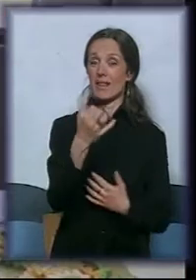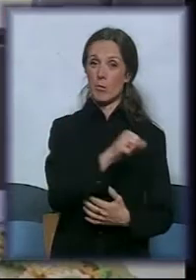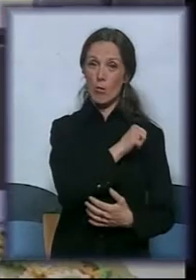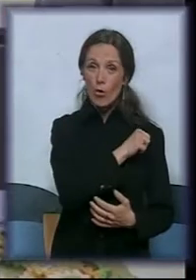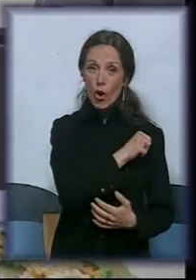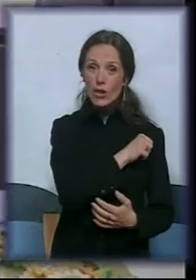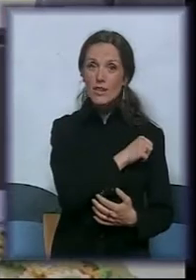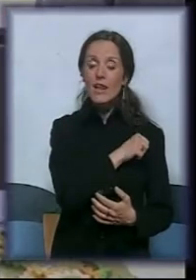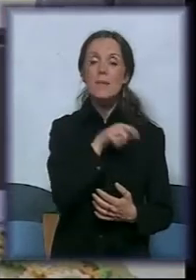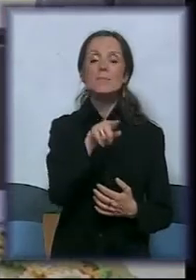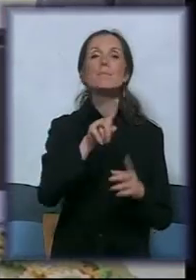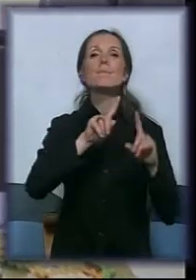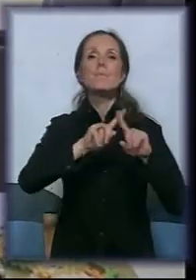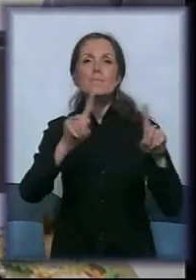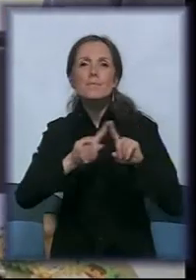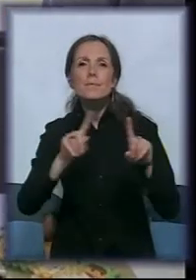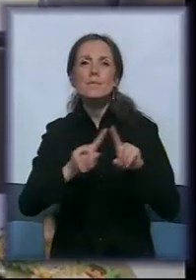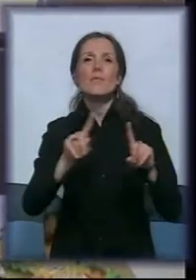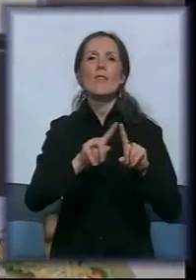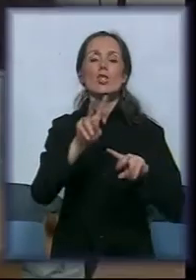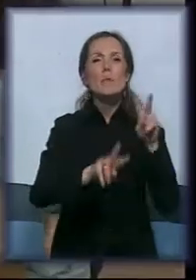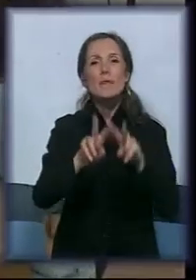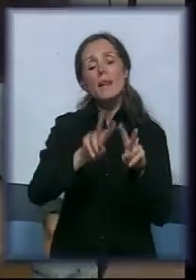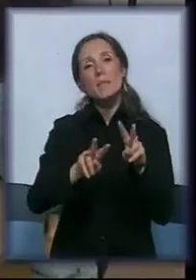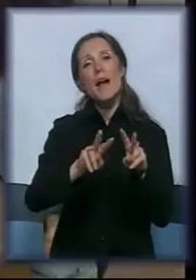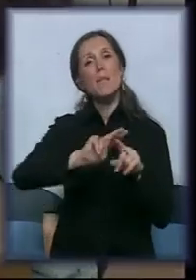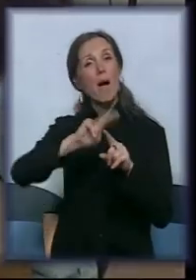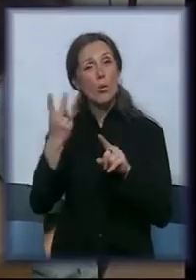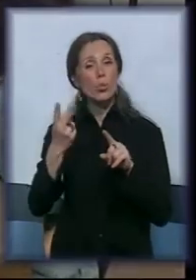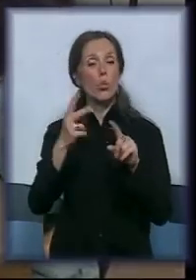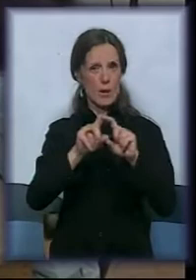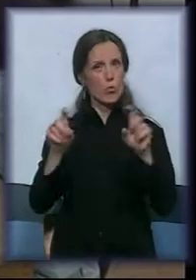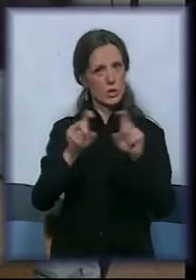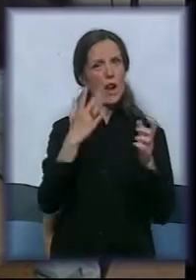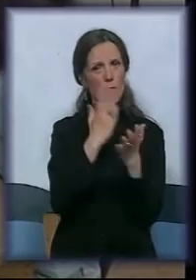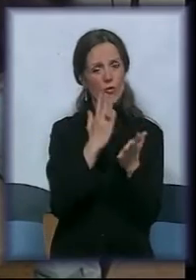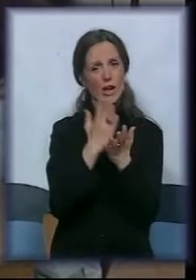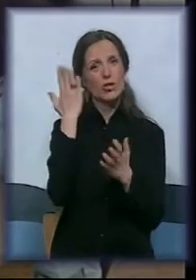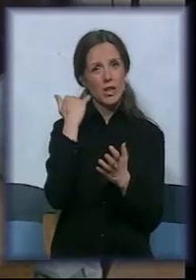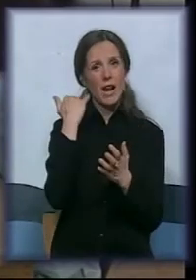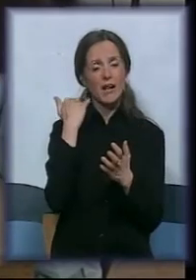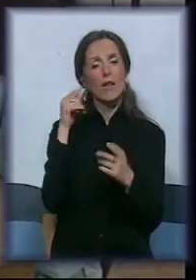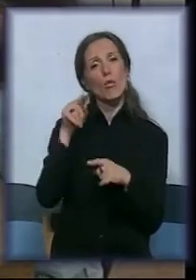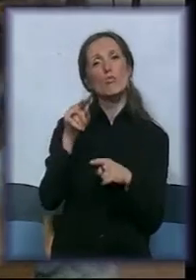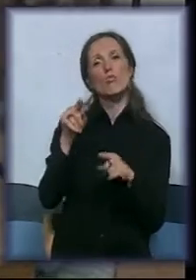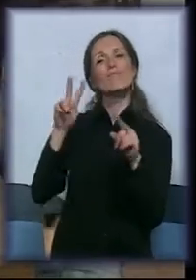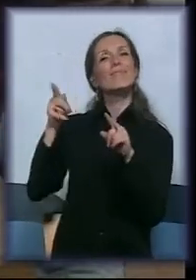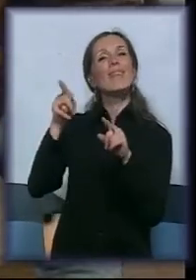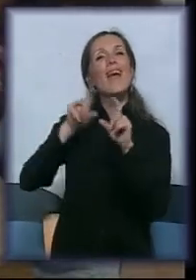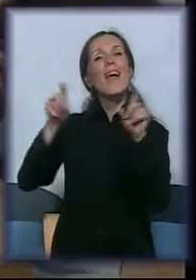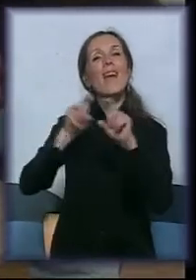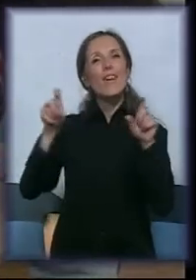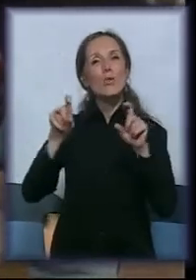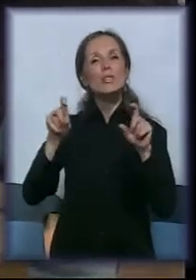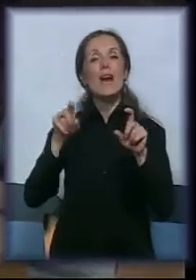pod različitim tretvanima u nekim drugim ustanovama već bilo, koje su specializovane baš za